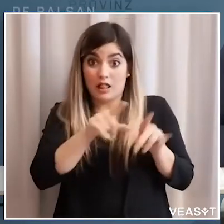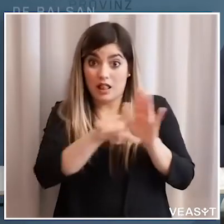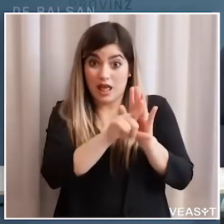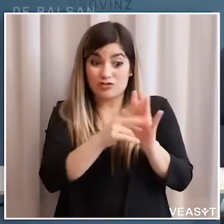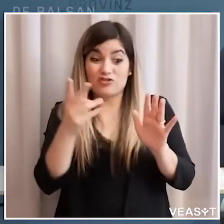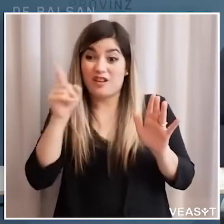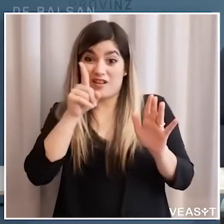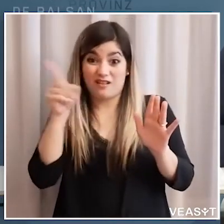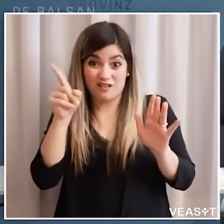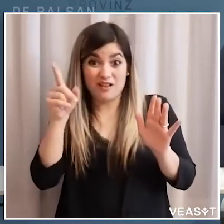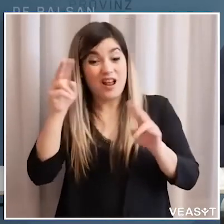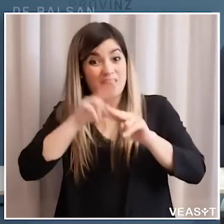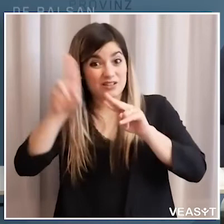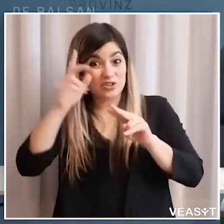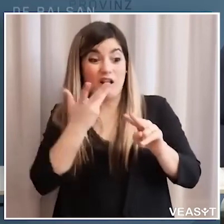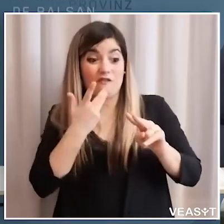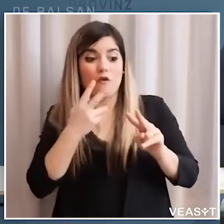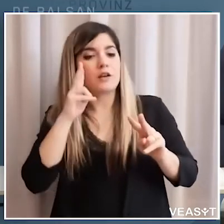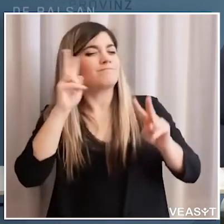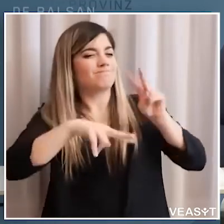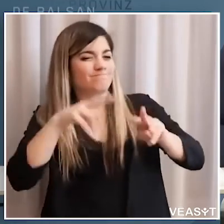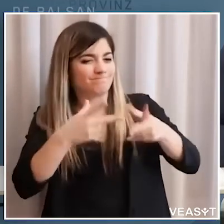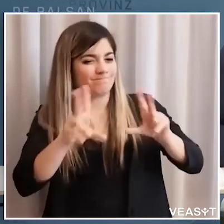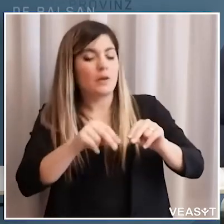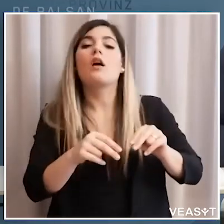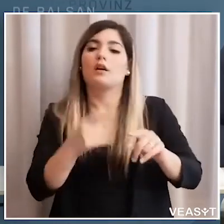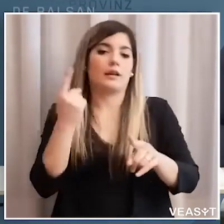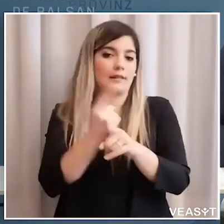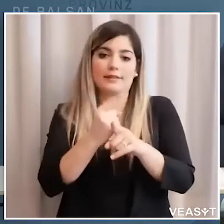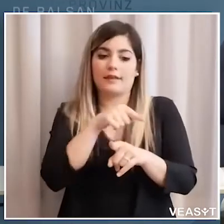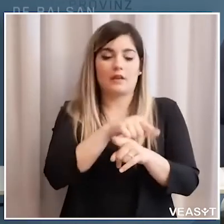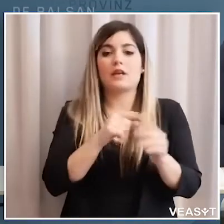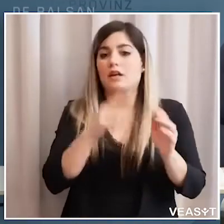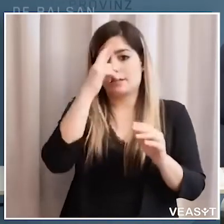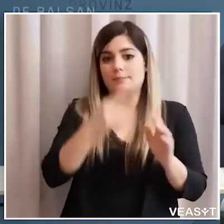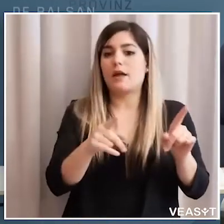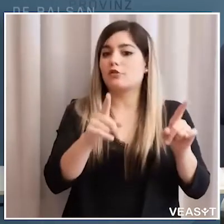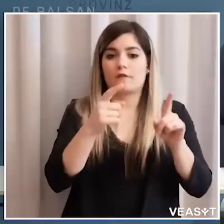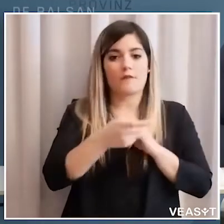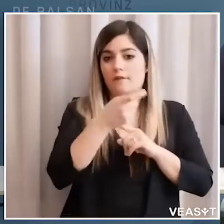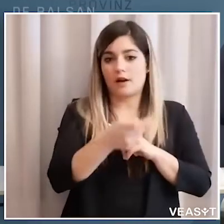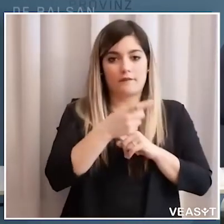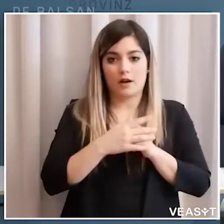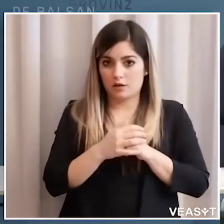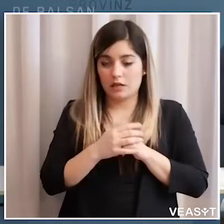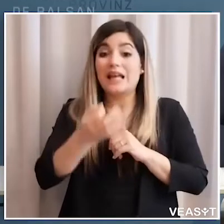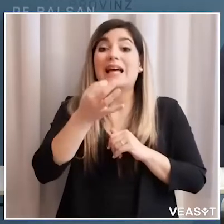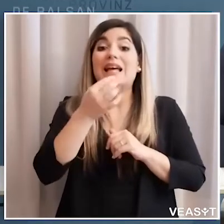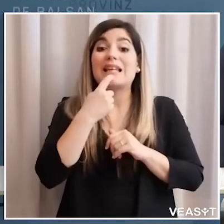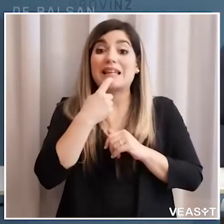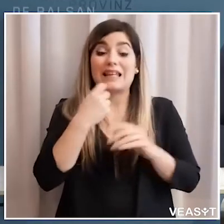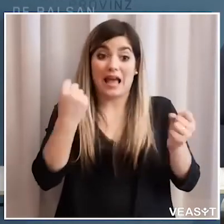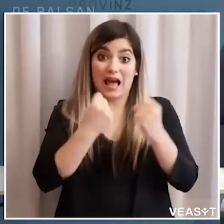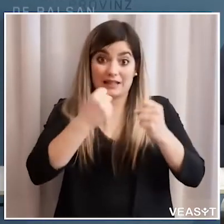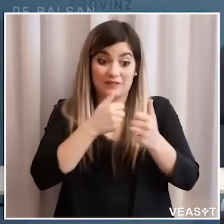rimane in vigore e deve essere osservata e fatta osservare e chi poi svolge una determinata